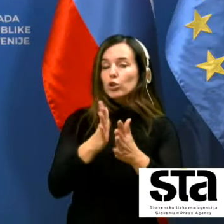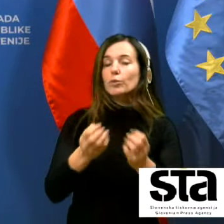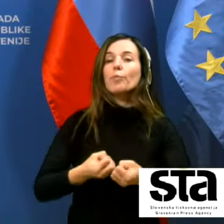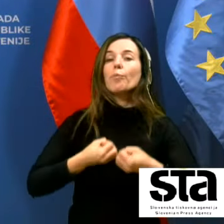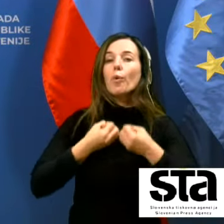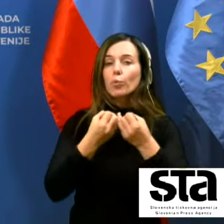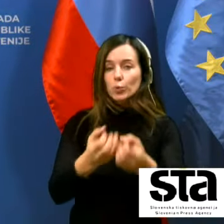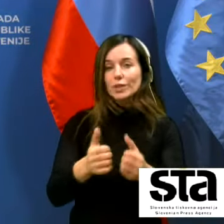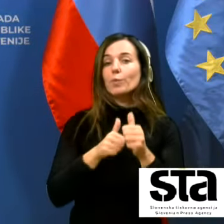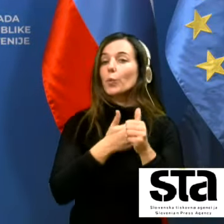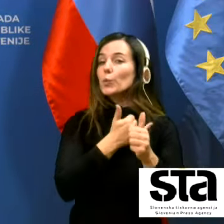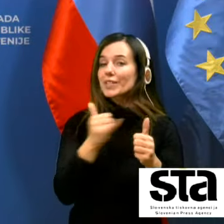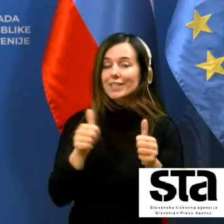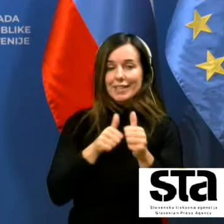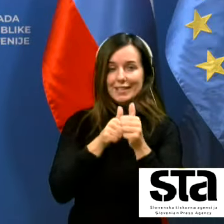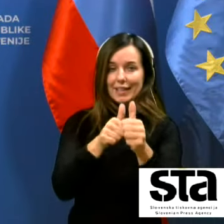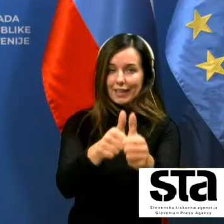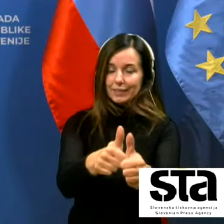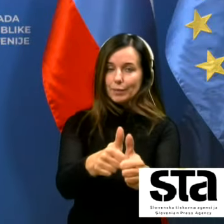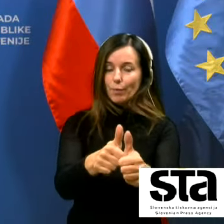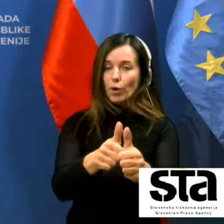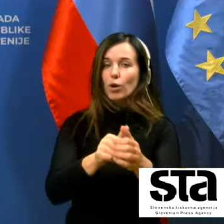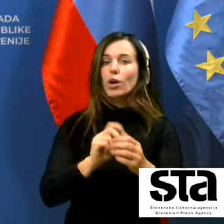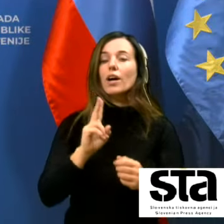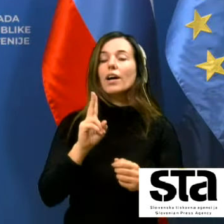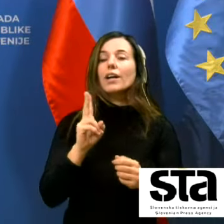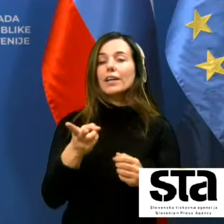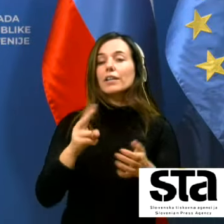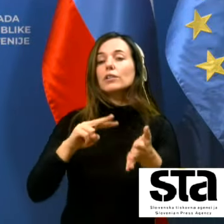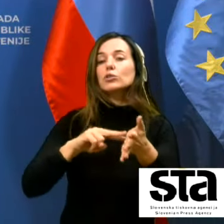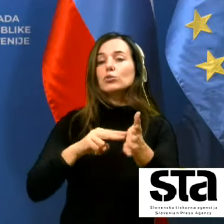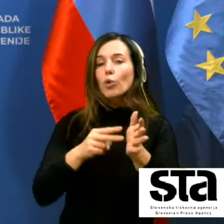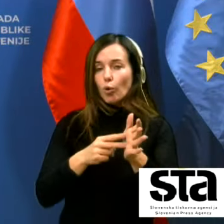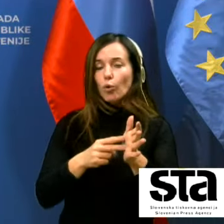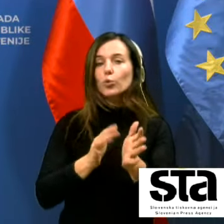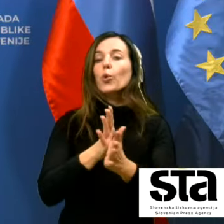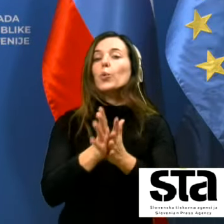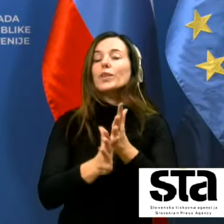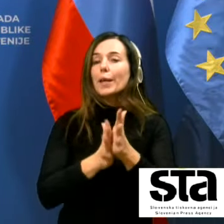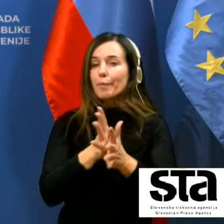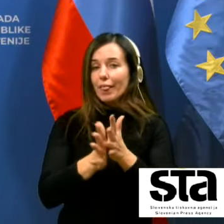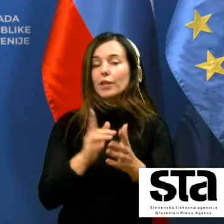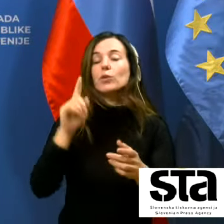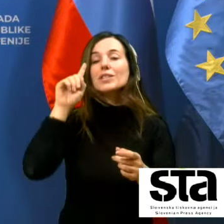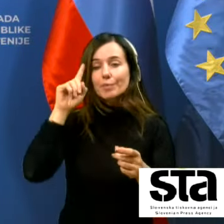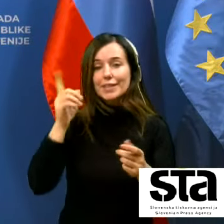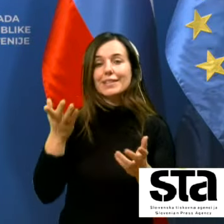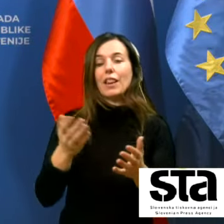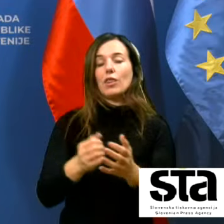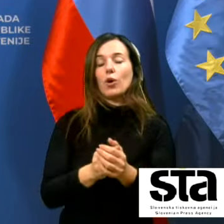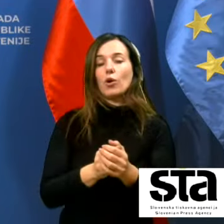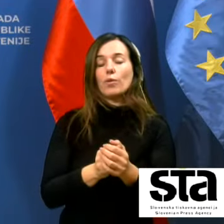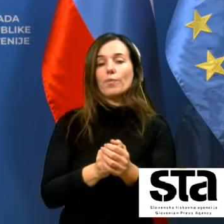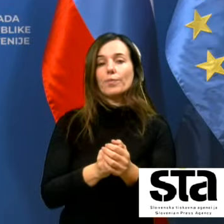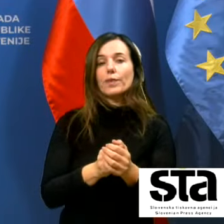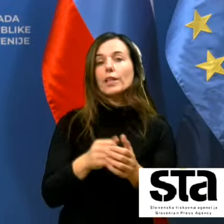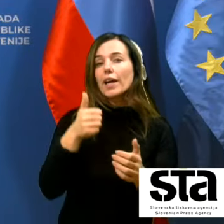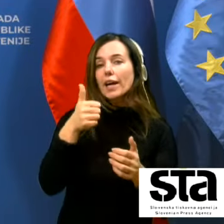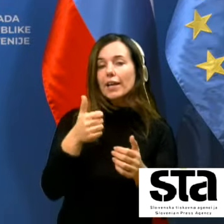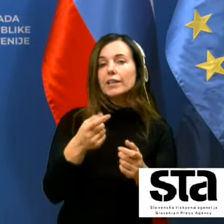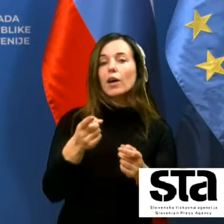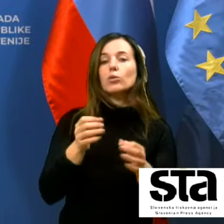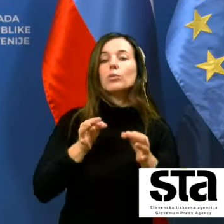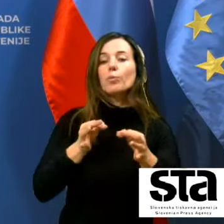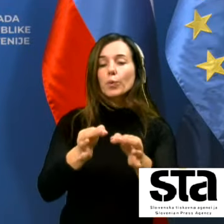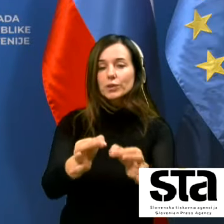sledimo ker so mislim da strokovno utemeljene in smiselne in ena pač